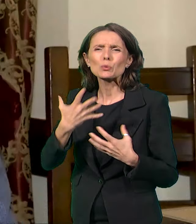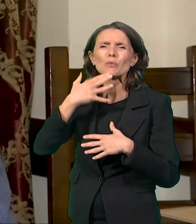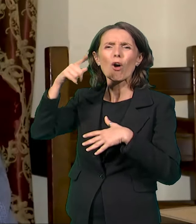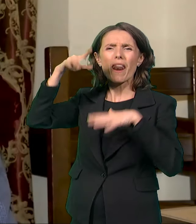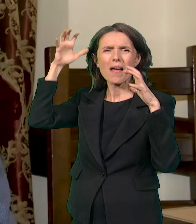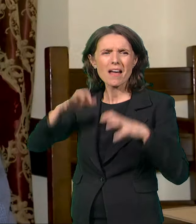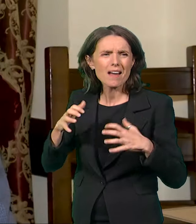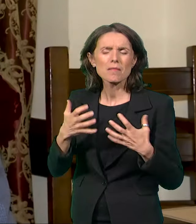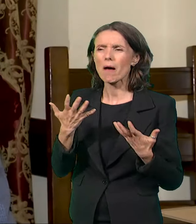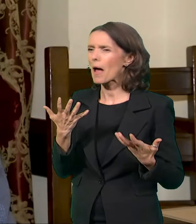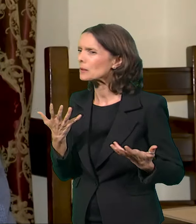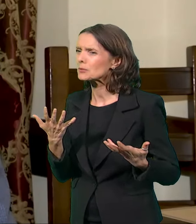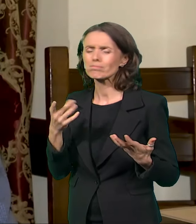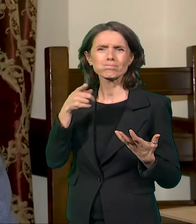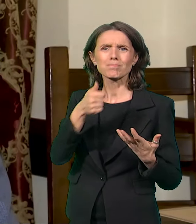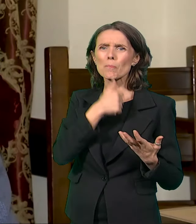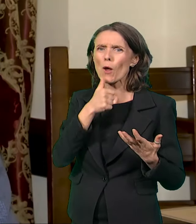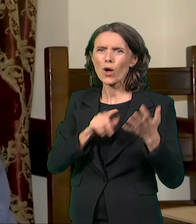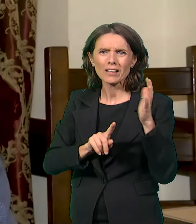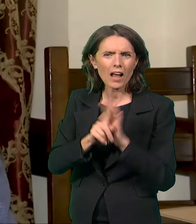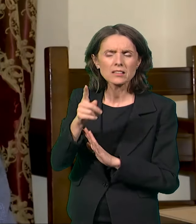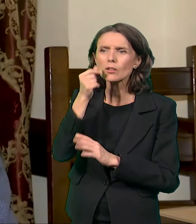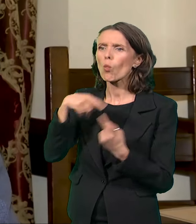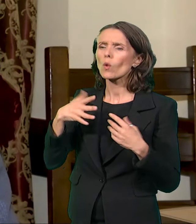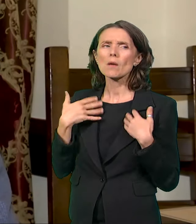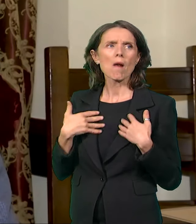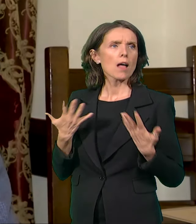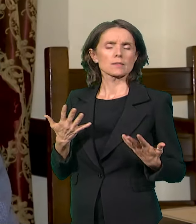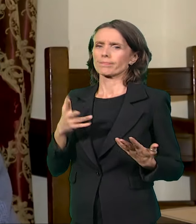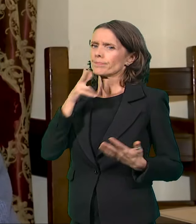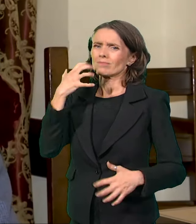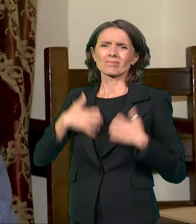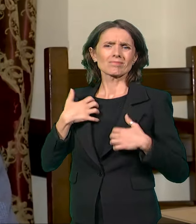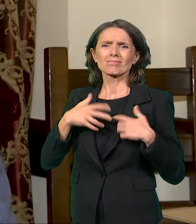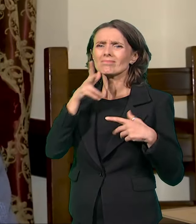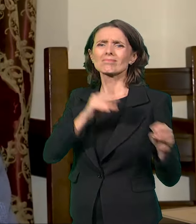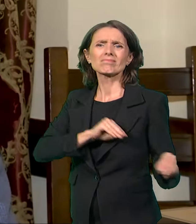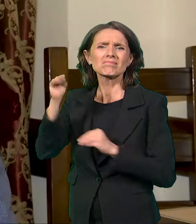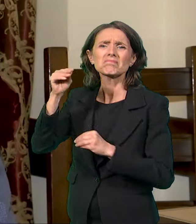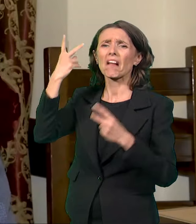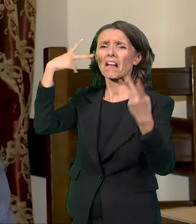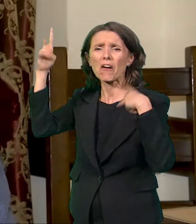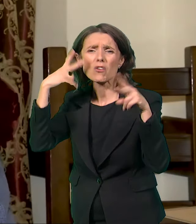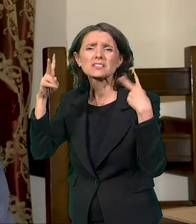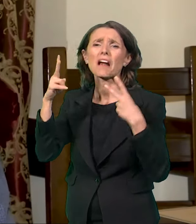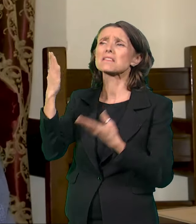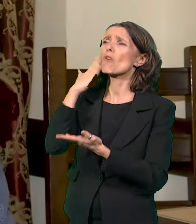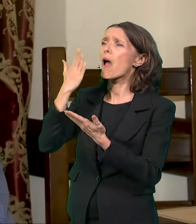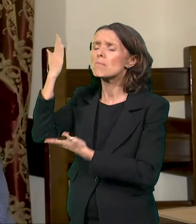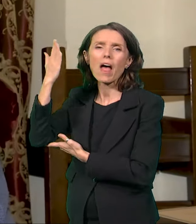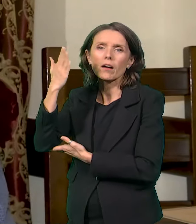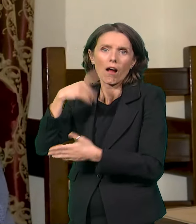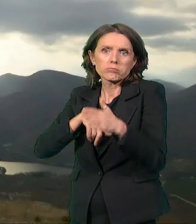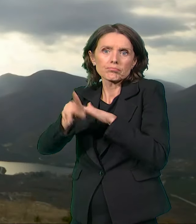je bio nagon ljudi, mladi, da odlaše negde u svet, u Ameriku, a i u Srbiju, da traže